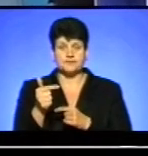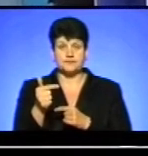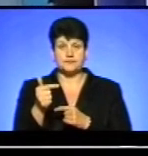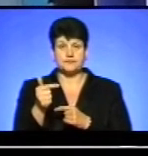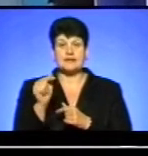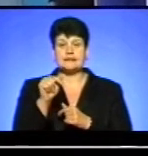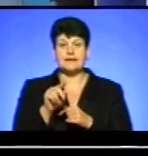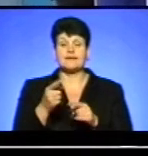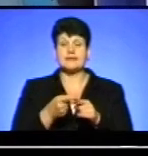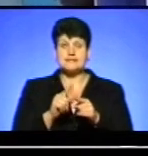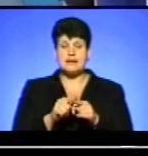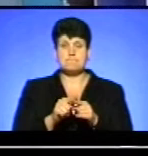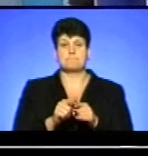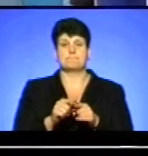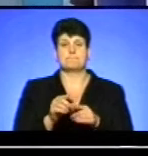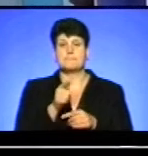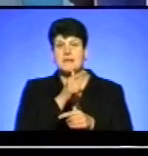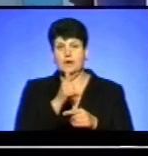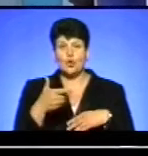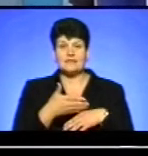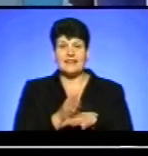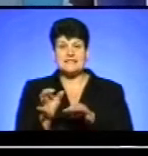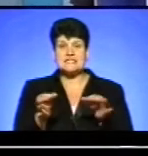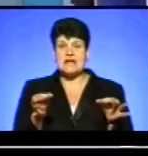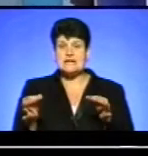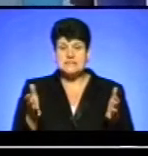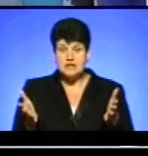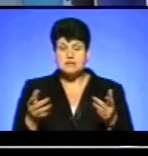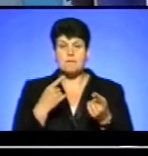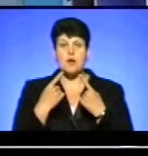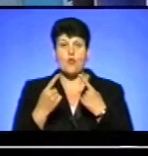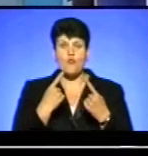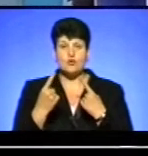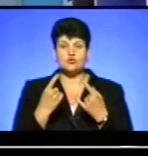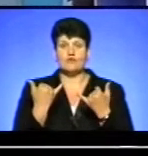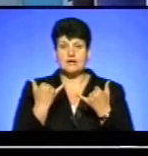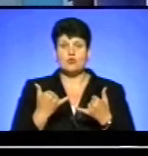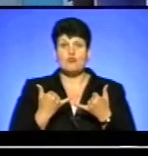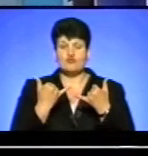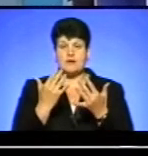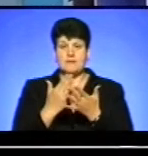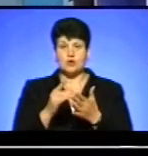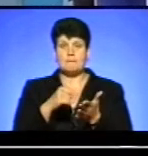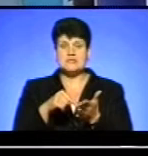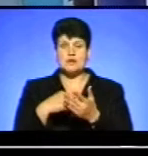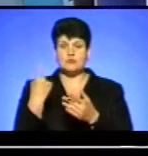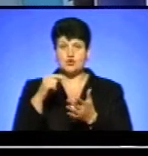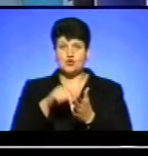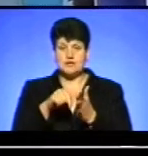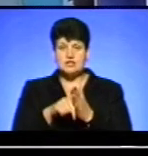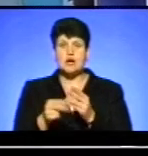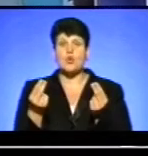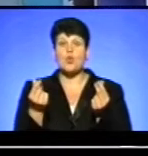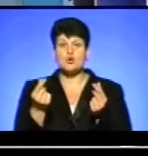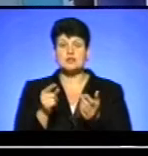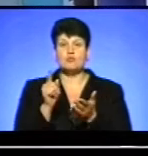в період децентралізації, ми говоримо, що велике повноваження мають і міста обласного значення, дані кошти